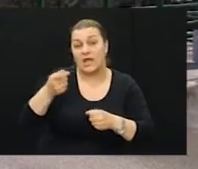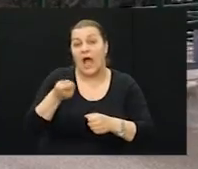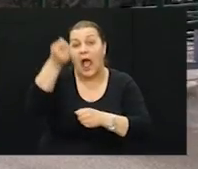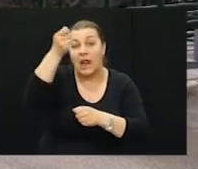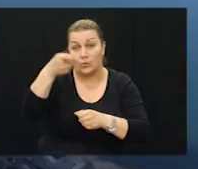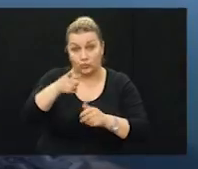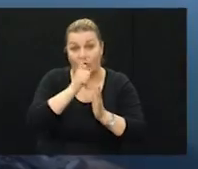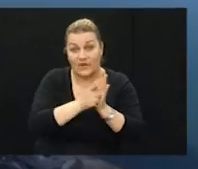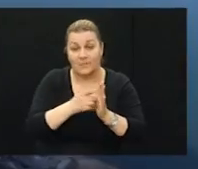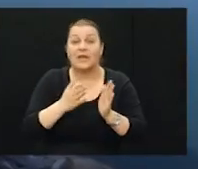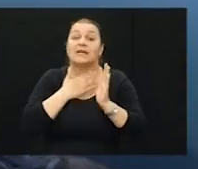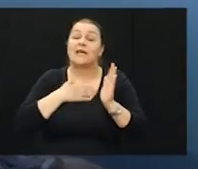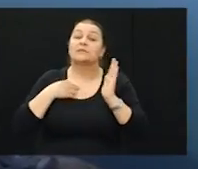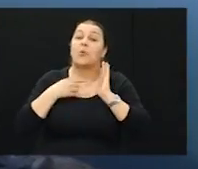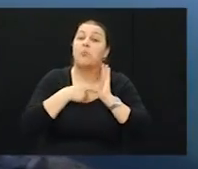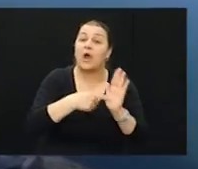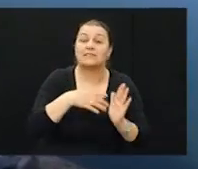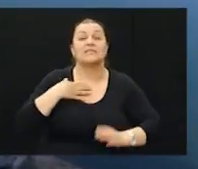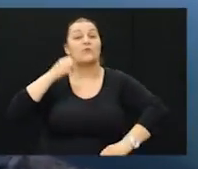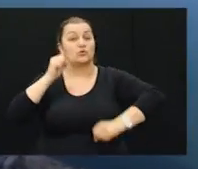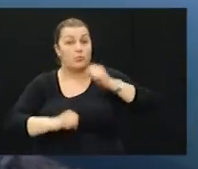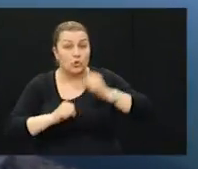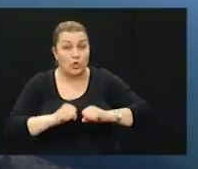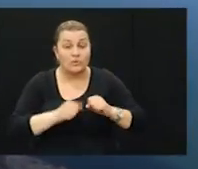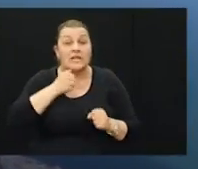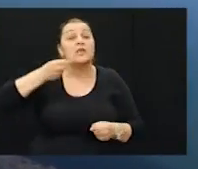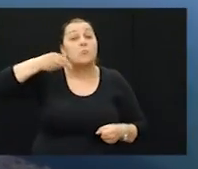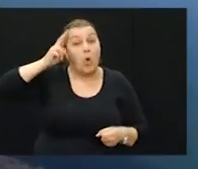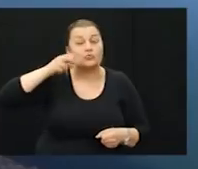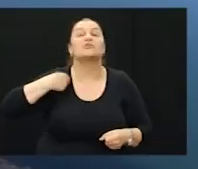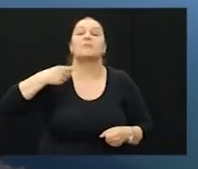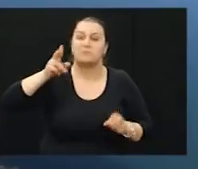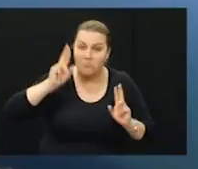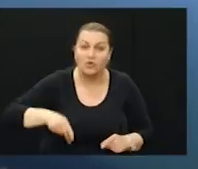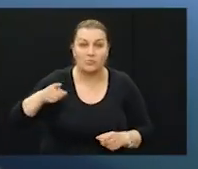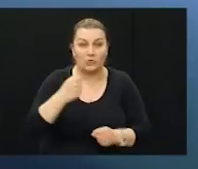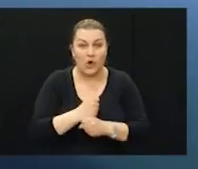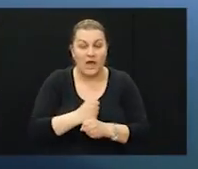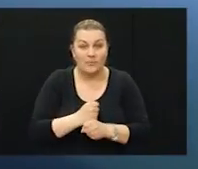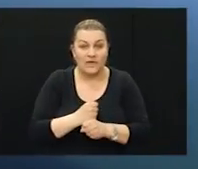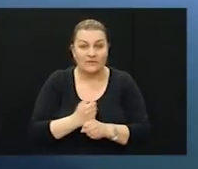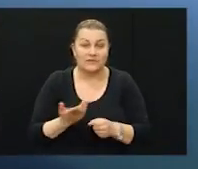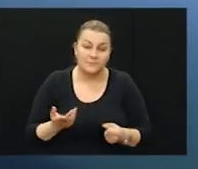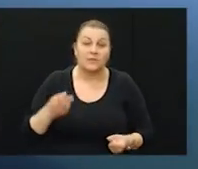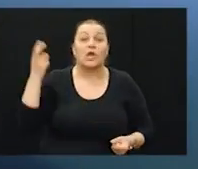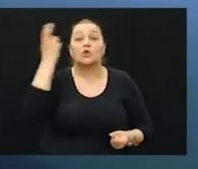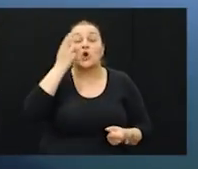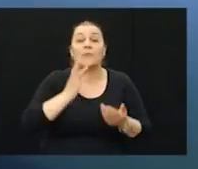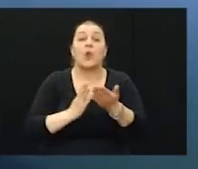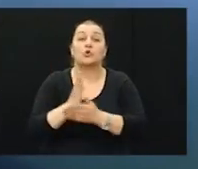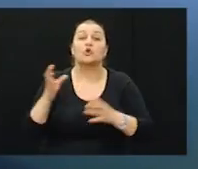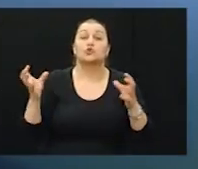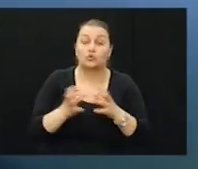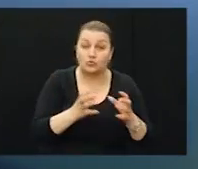htjeli pokazati svoju sposobnost i mogućnost da možemo i to učiniti. Normalno da smo kroz